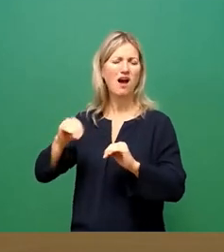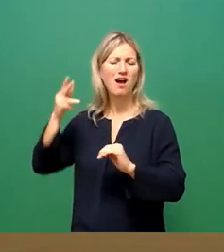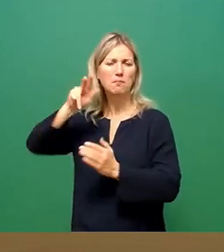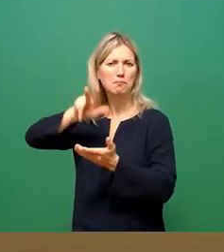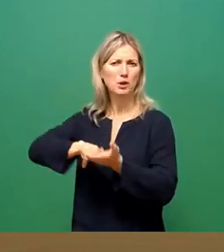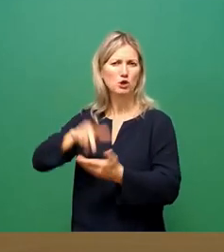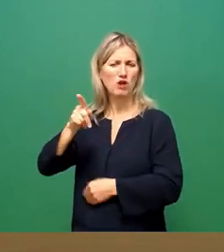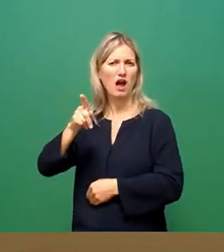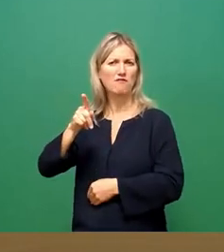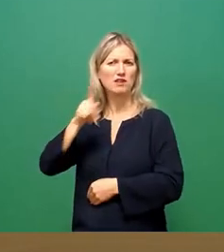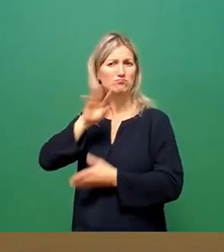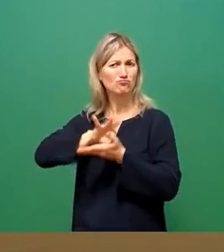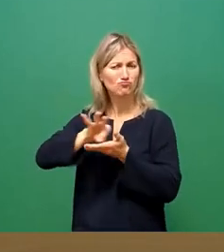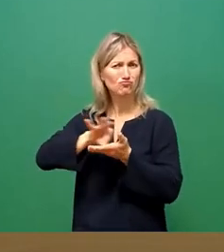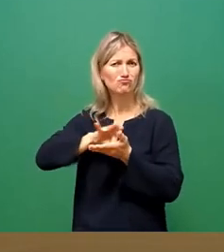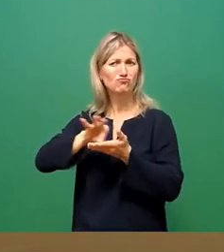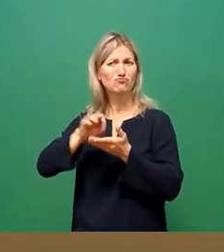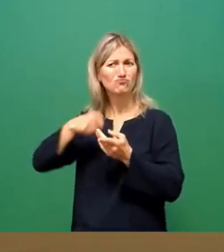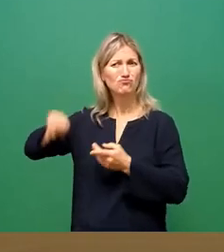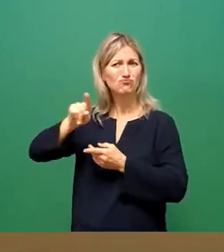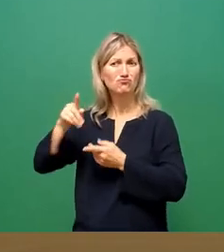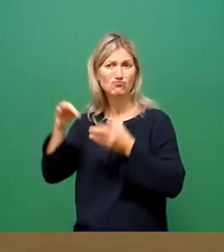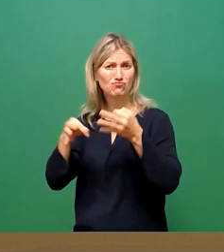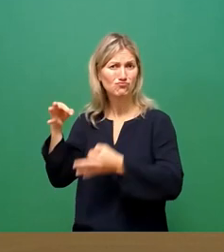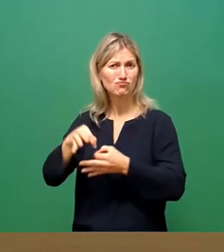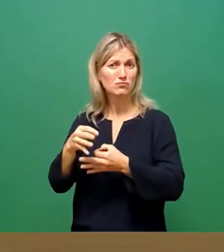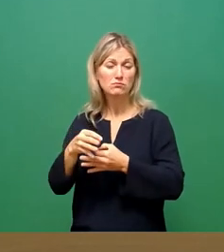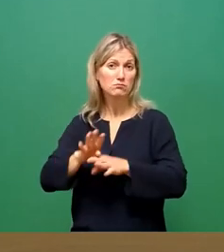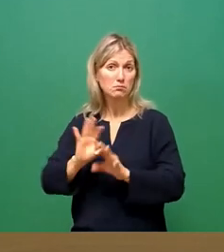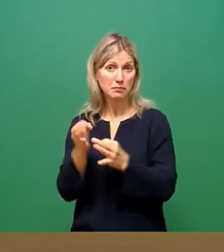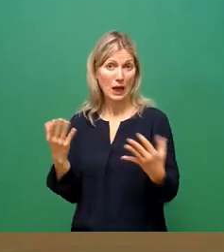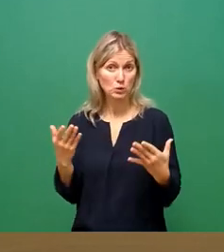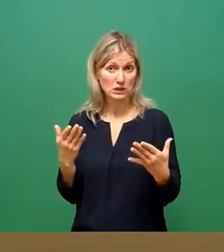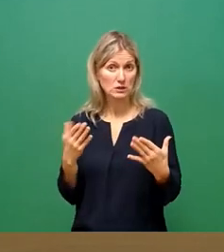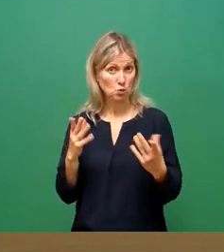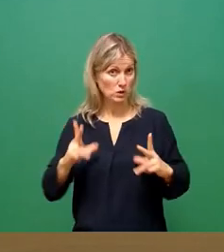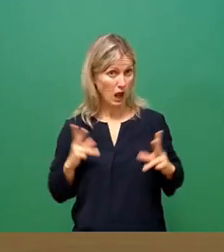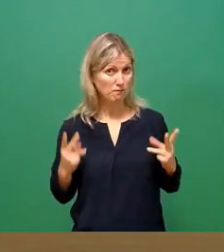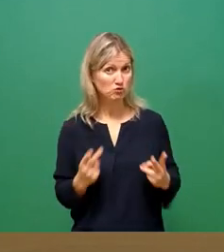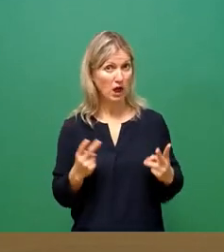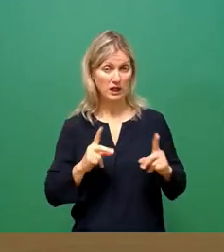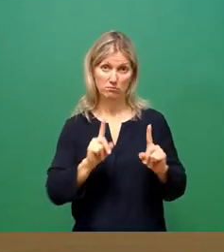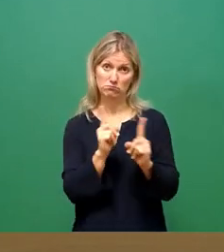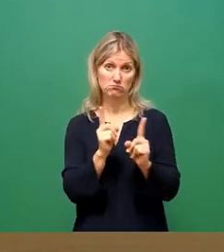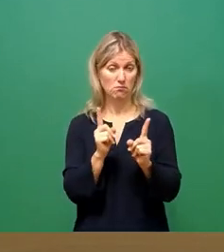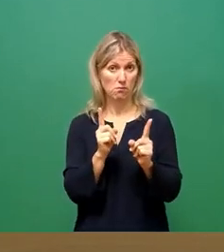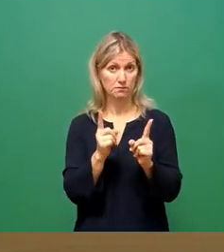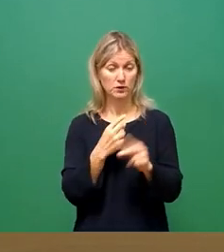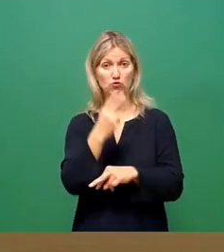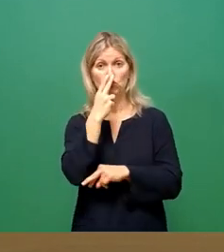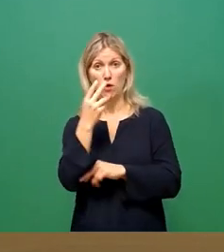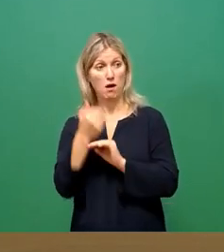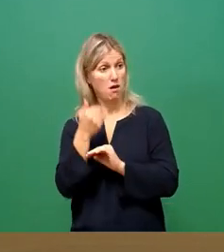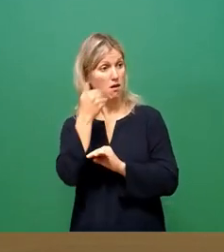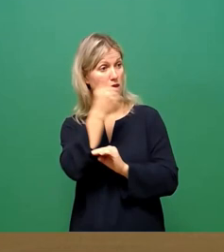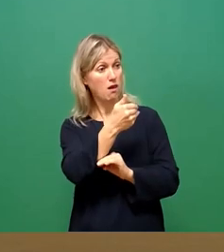kommunalen Haushalten angewiesen zu sein. Das ist keine Selbstverständlichkeit, wie der Blick in unsere Schwesternstadt